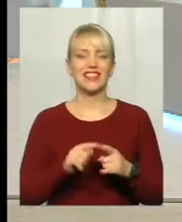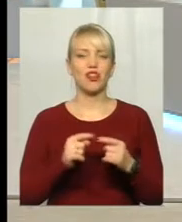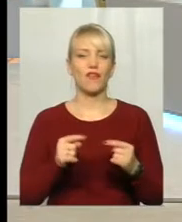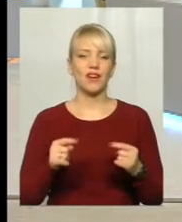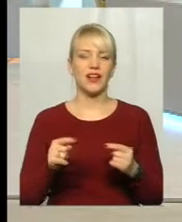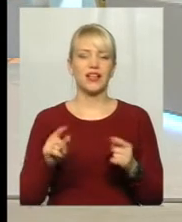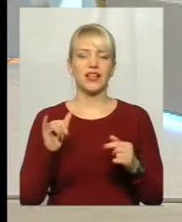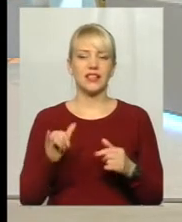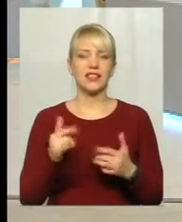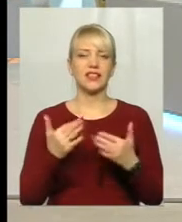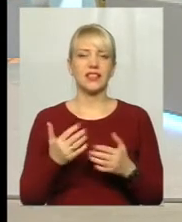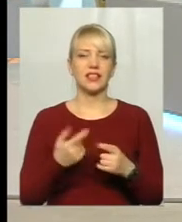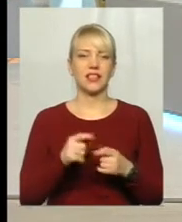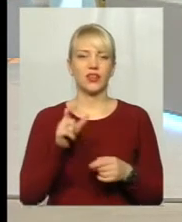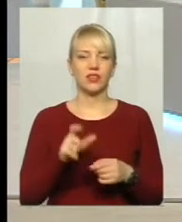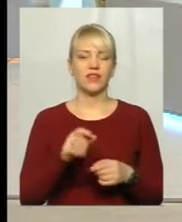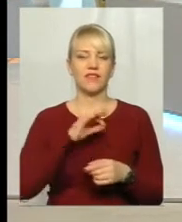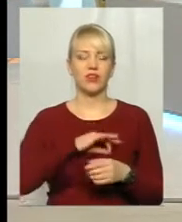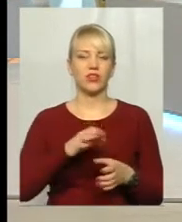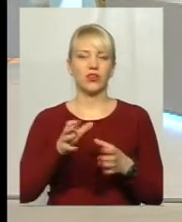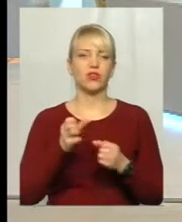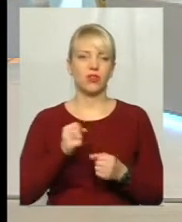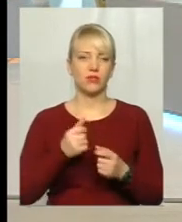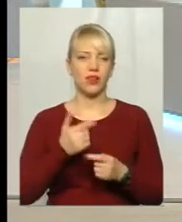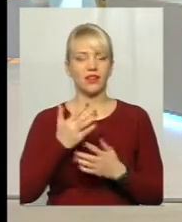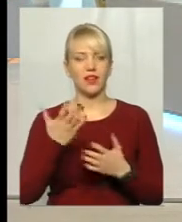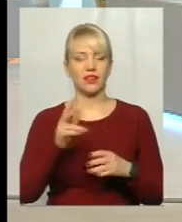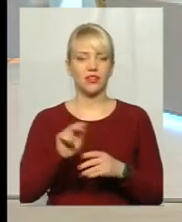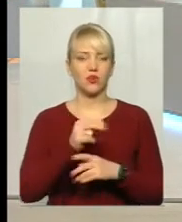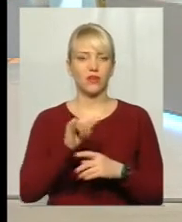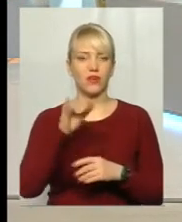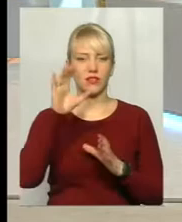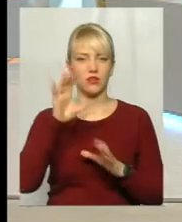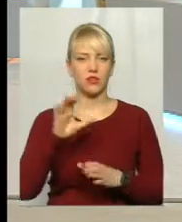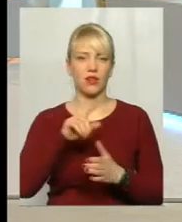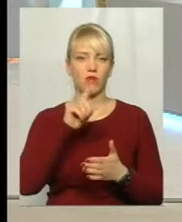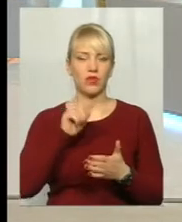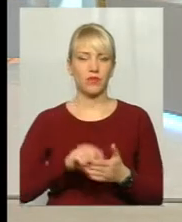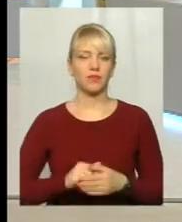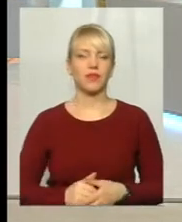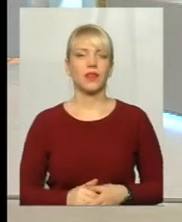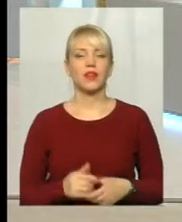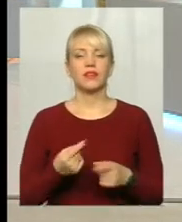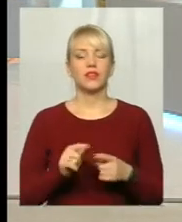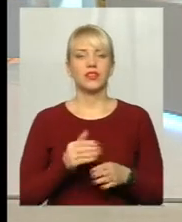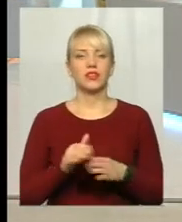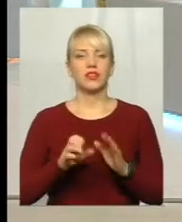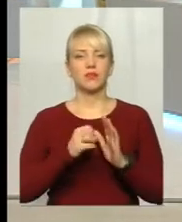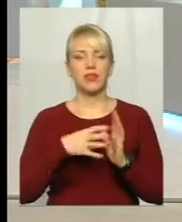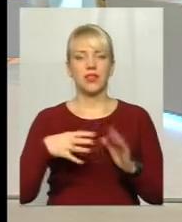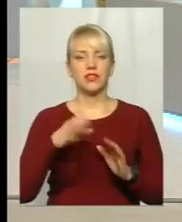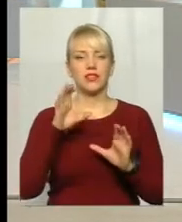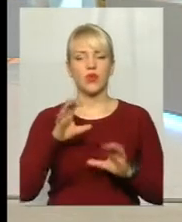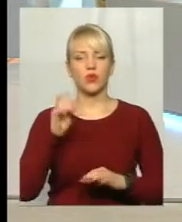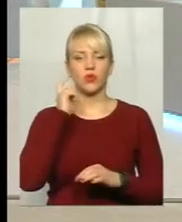скільки вона вигоди отримує. Є якісь коригування в законі щодо Так, дійсно, в цій же статті 15 закону